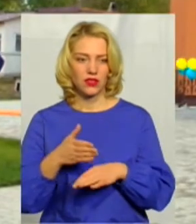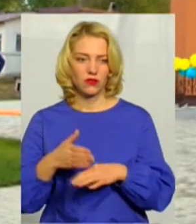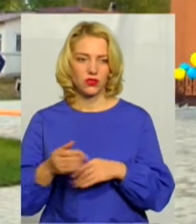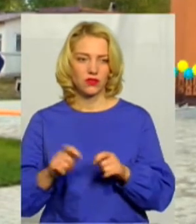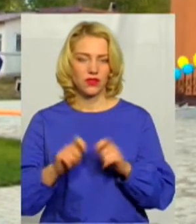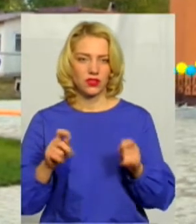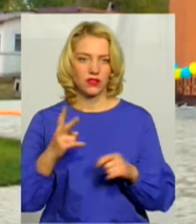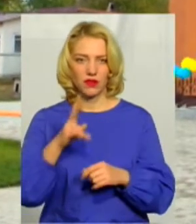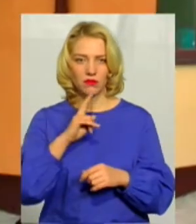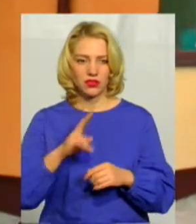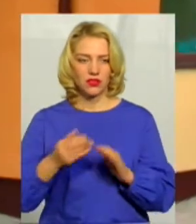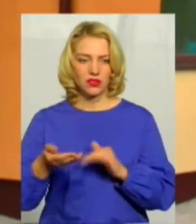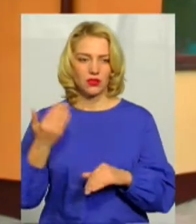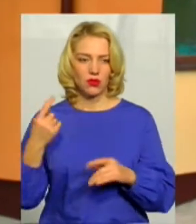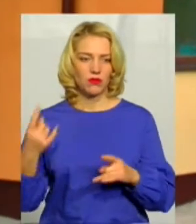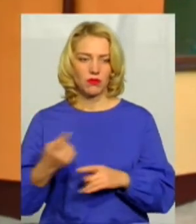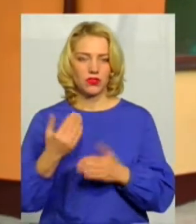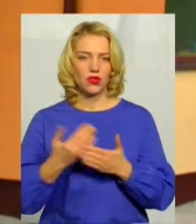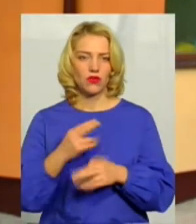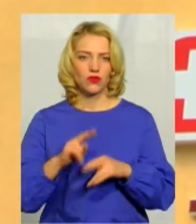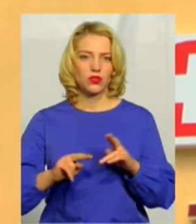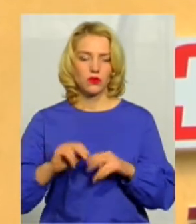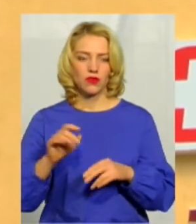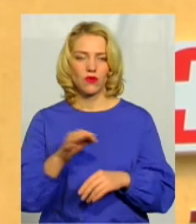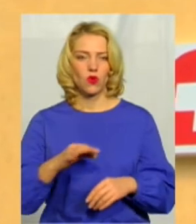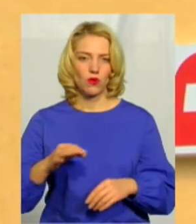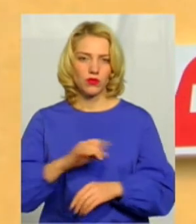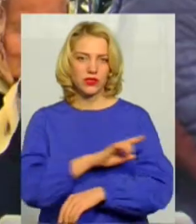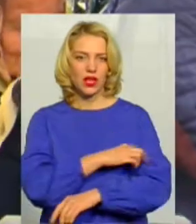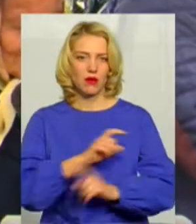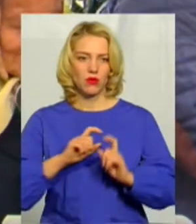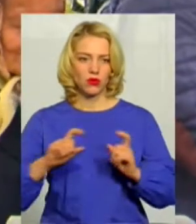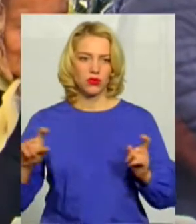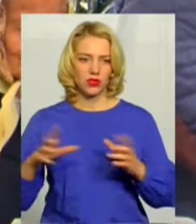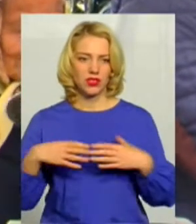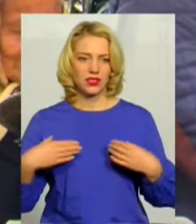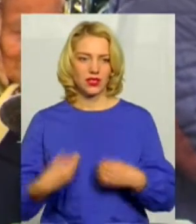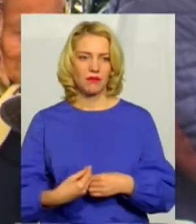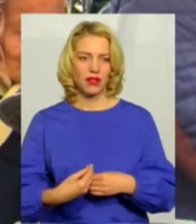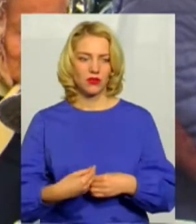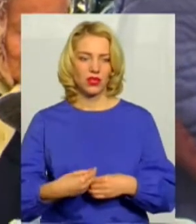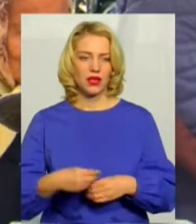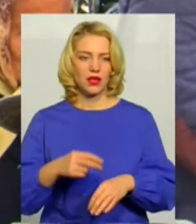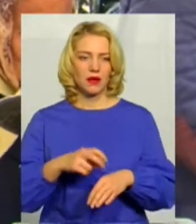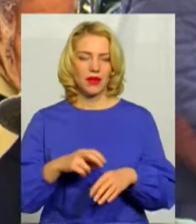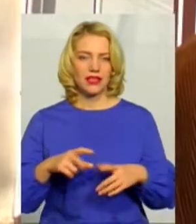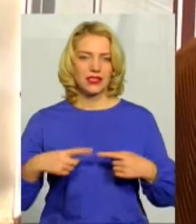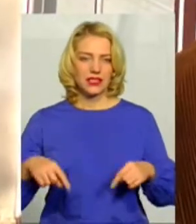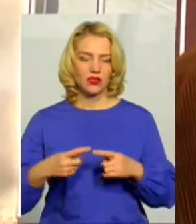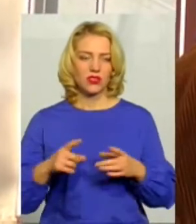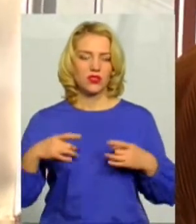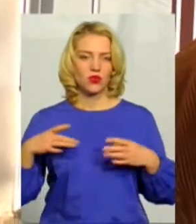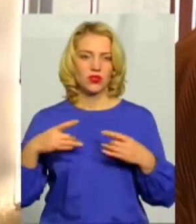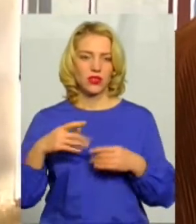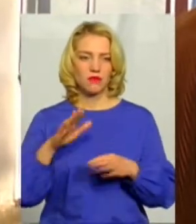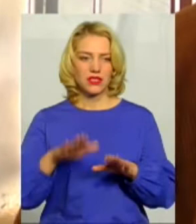місяці тому перша новозбудована в області амбулаторія сімейної медицини в селі Пільний Олексинець. Ті урочистості місцевий житель